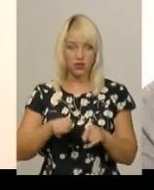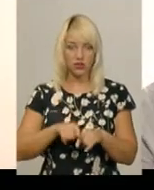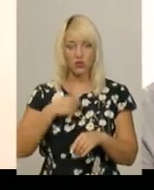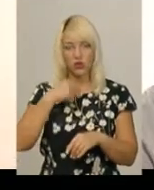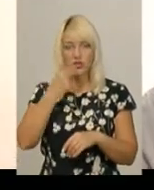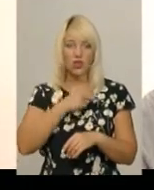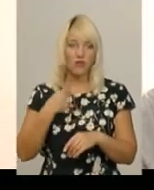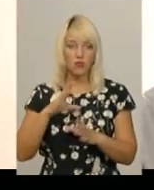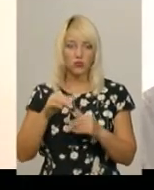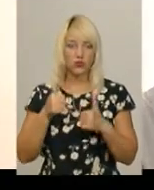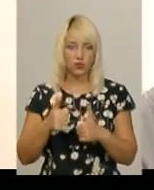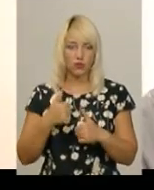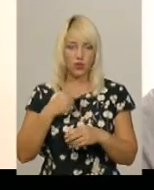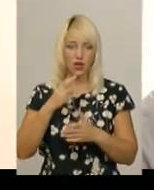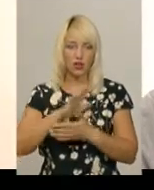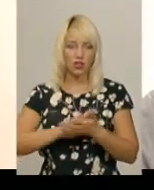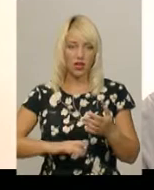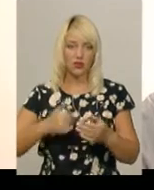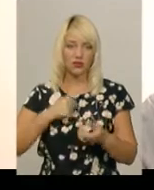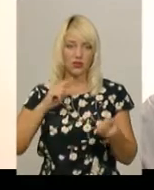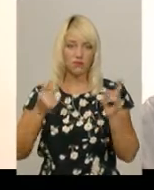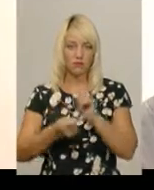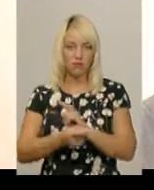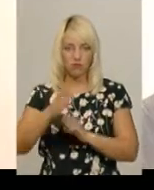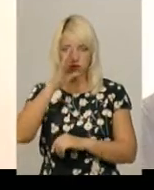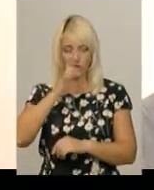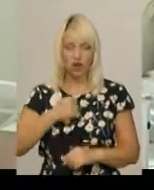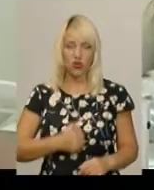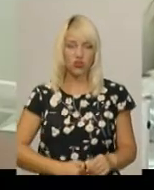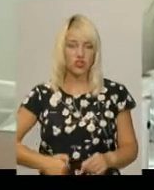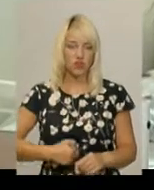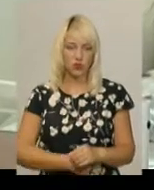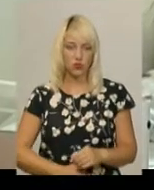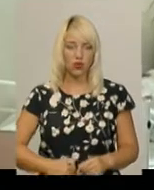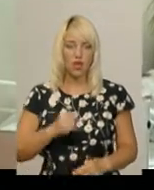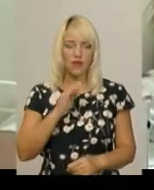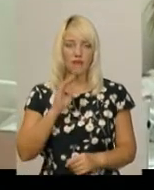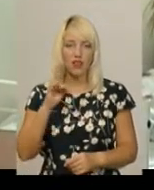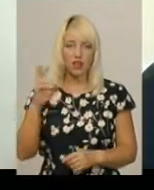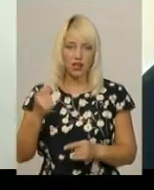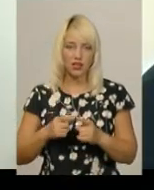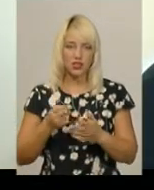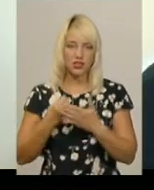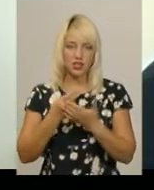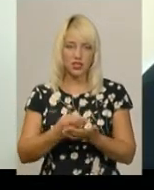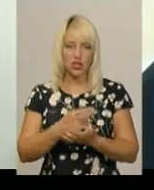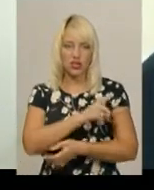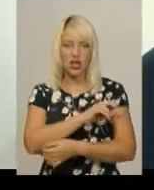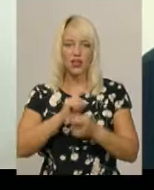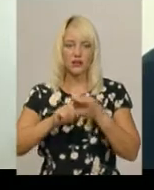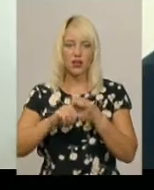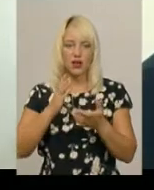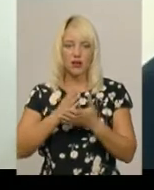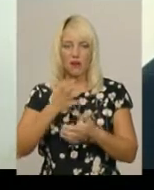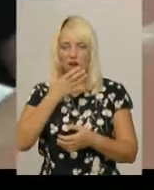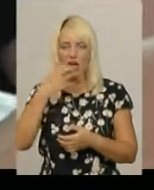слава Богу, мені все добре, а потім надалі мені стало дуже погано, живіт болів. Іванка, яка зараз в стаціонарі інфекційної лікарні, має гарячку